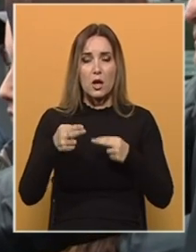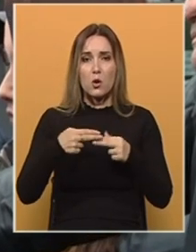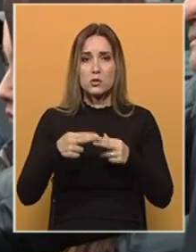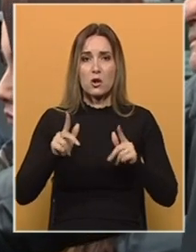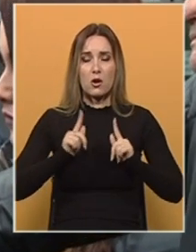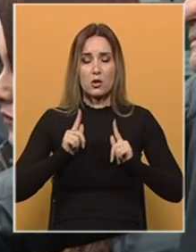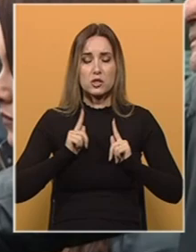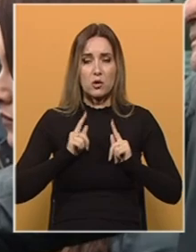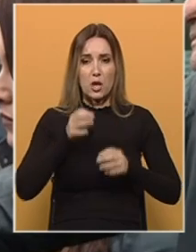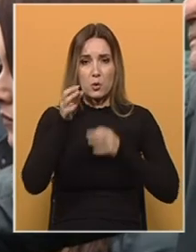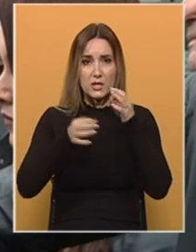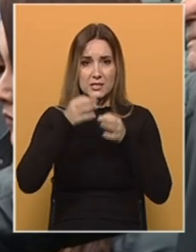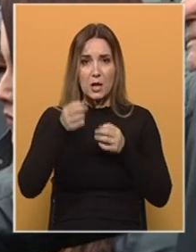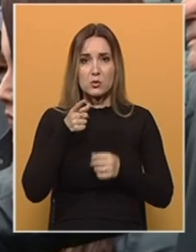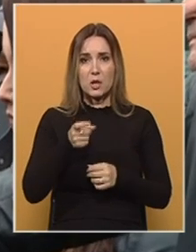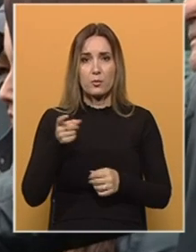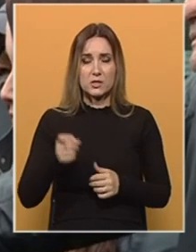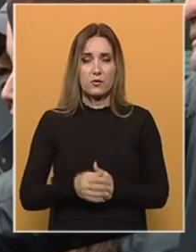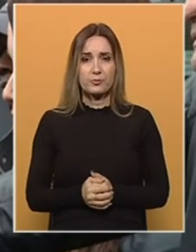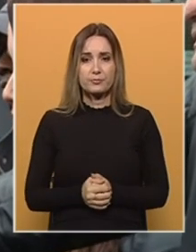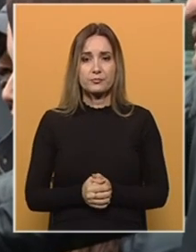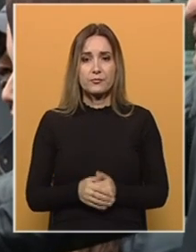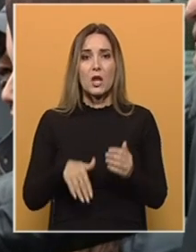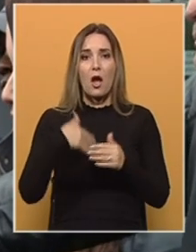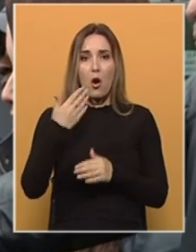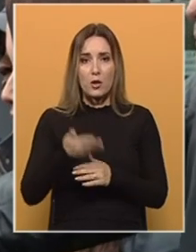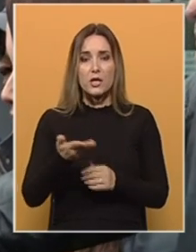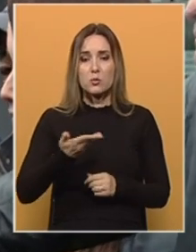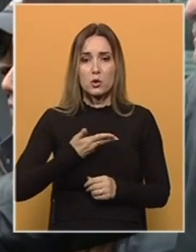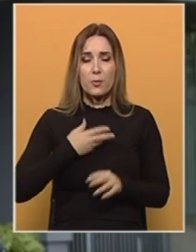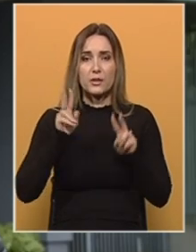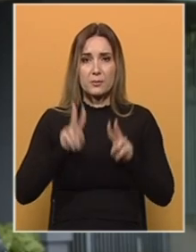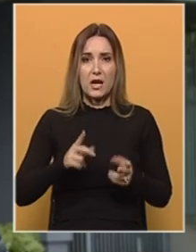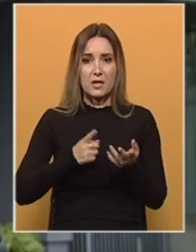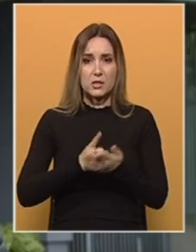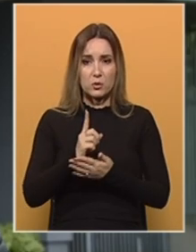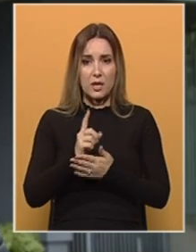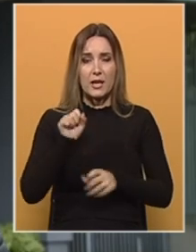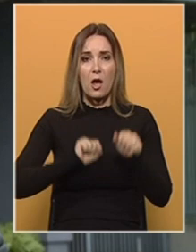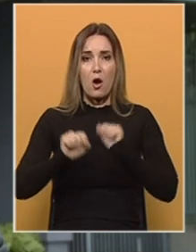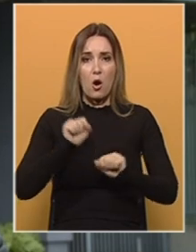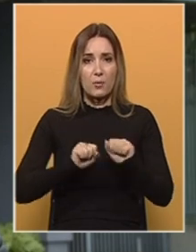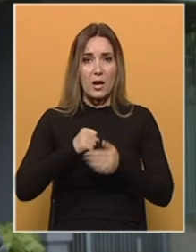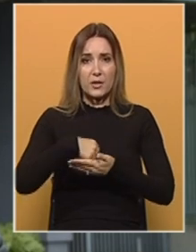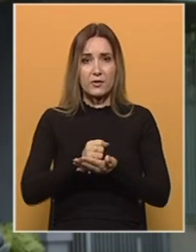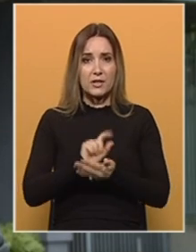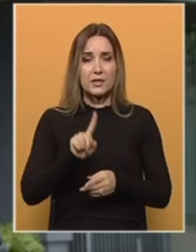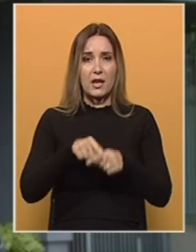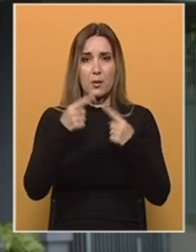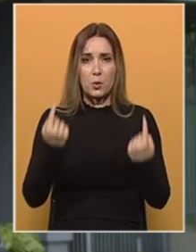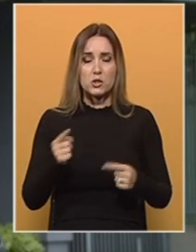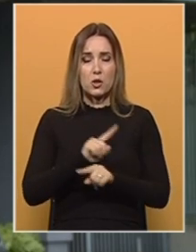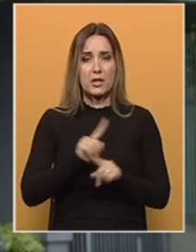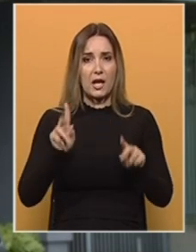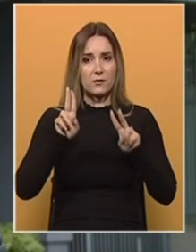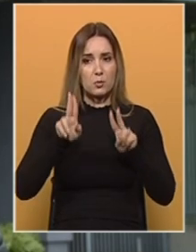očekujemo istragu za ubijstvo. I onda ćemo tek dobiti pravi rezultate. Obrana pak tvrdi kako ne postoji apsolutno nikakva